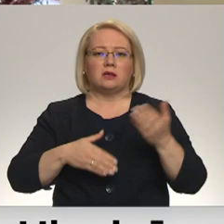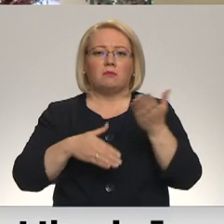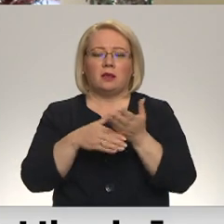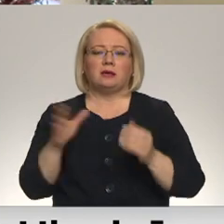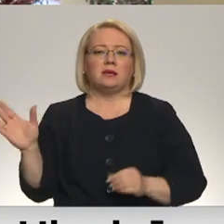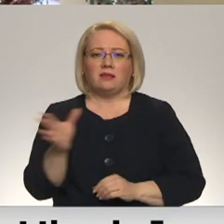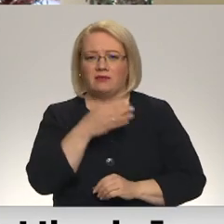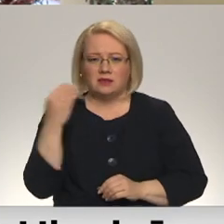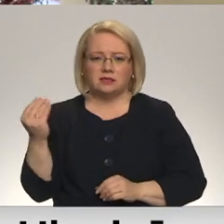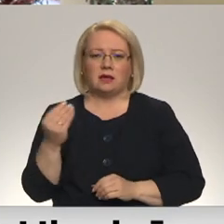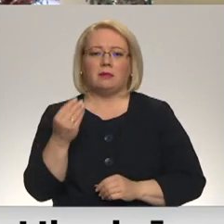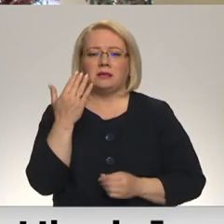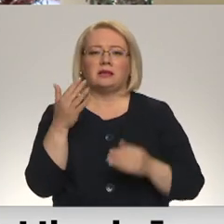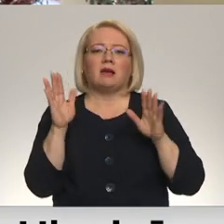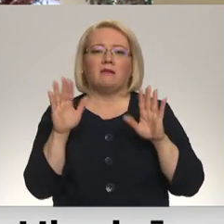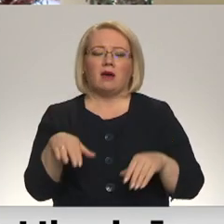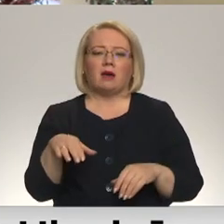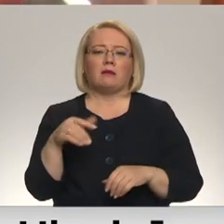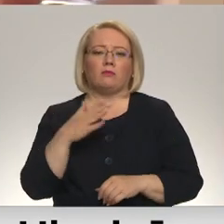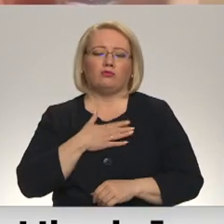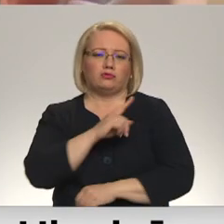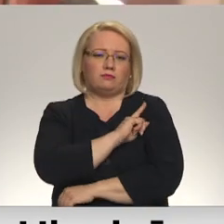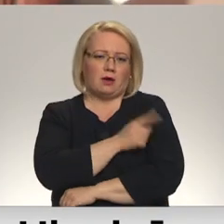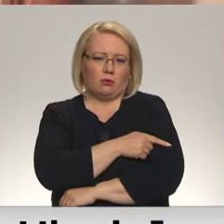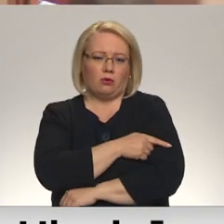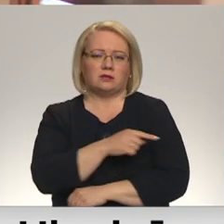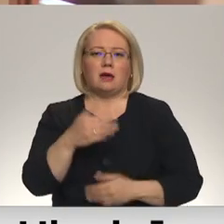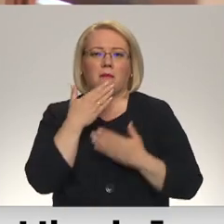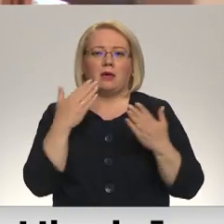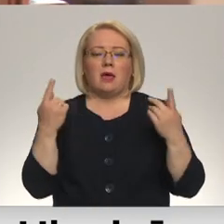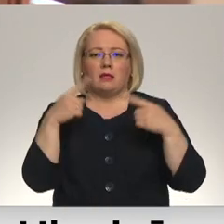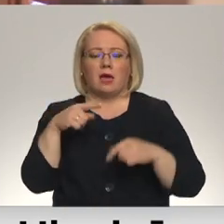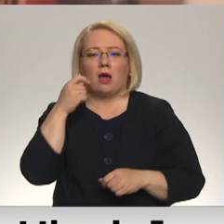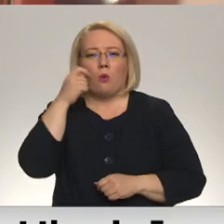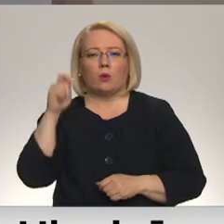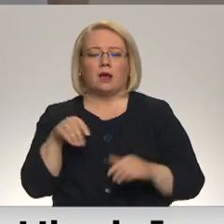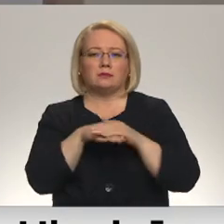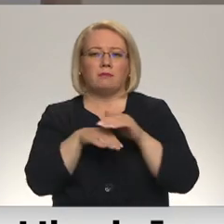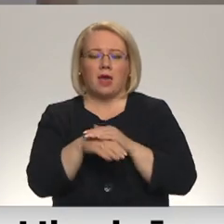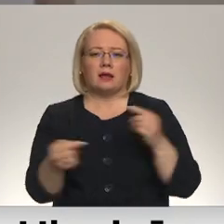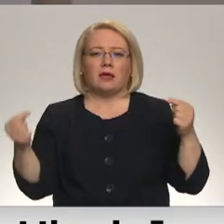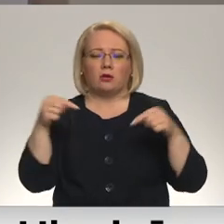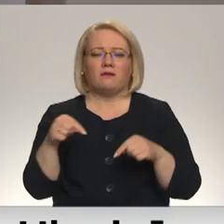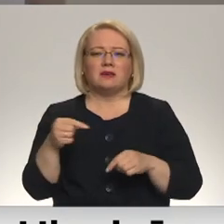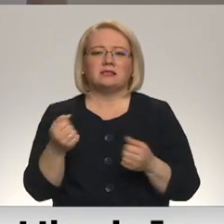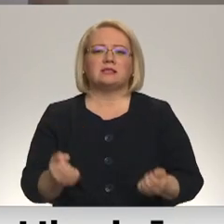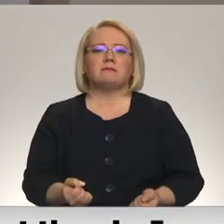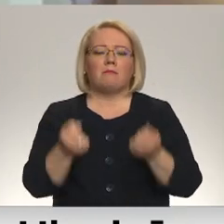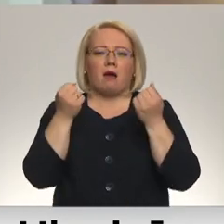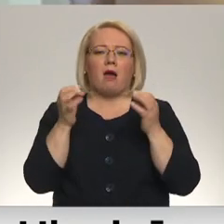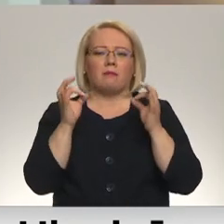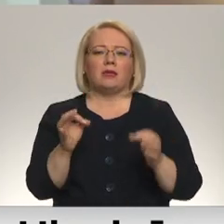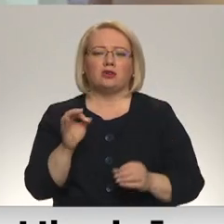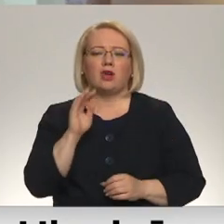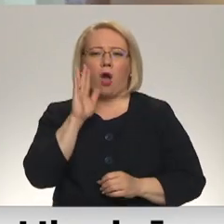visiem, cik vien ir mūsu spēkos. Pēdējā laikā Latvijā Ukrainas bēgļi ierodas no vissmagākas skartējām Austrumu